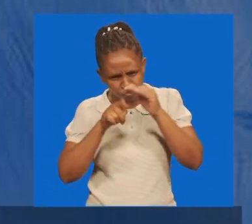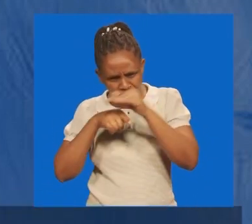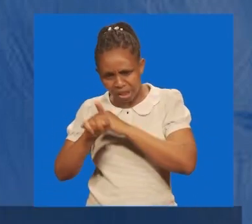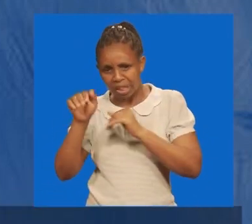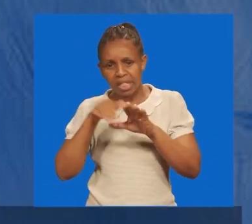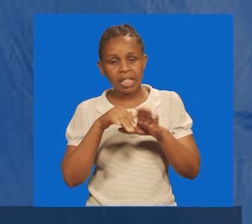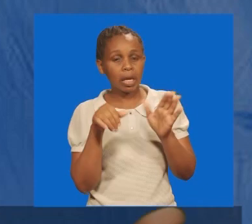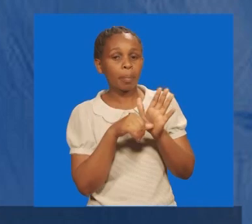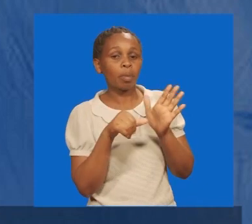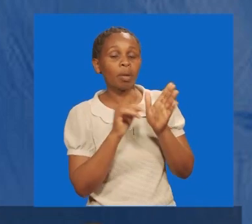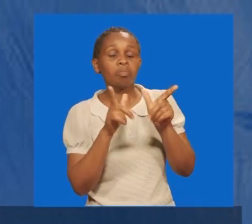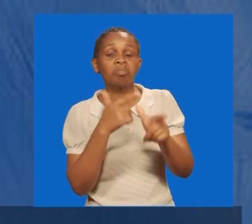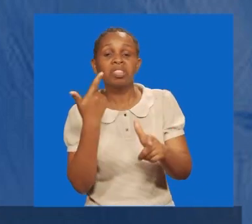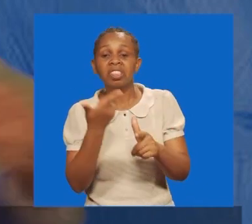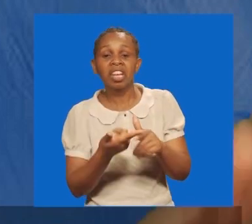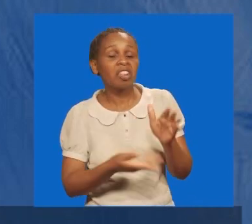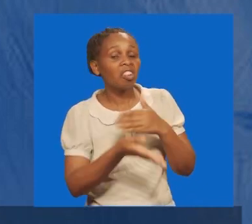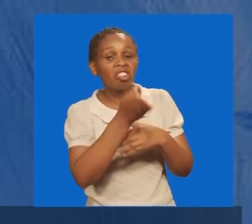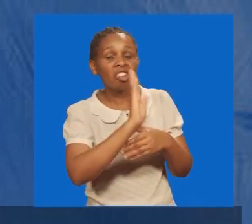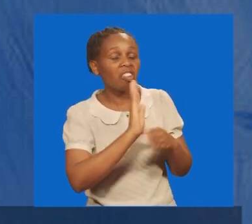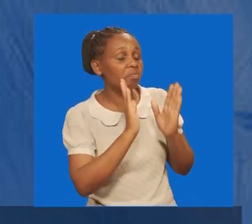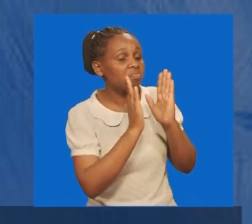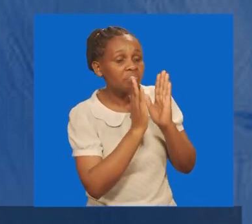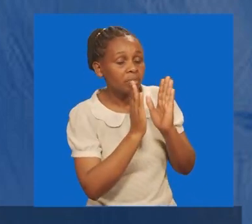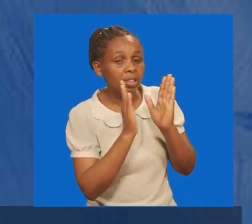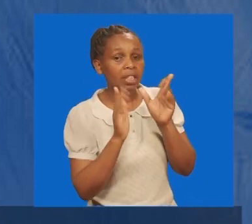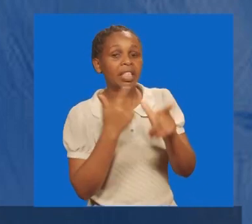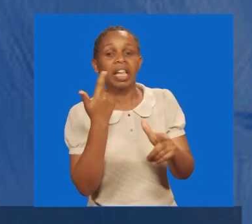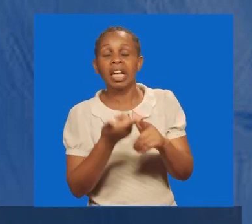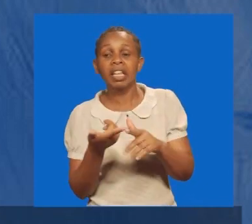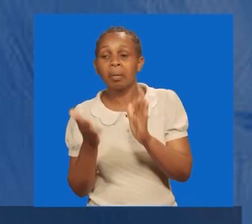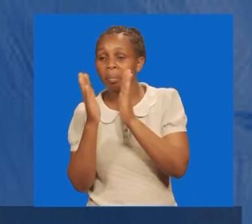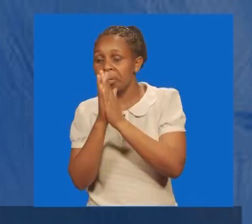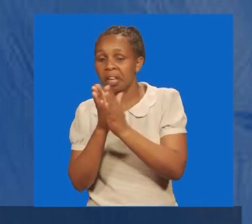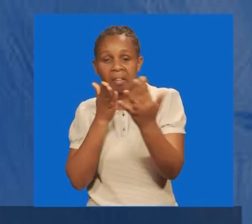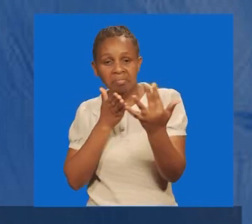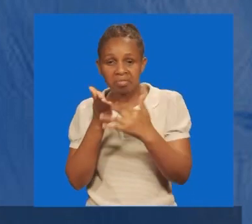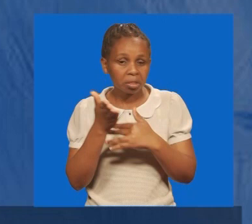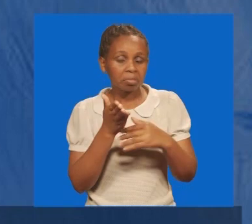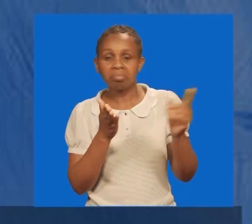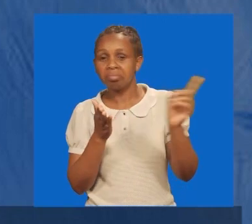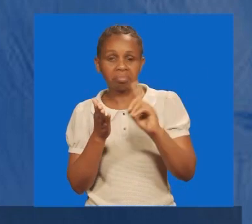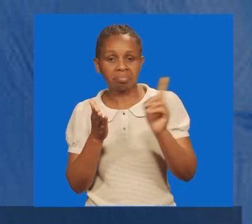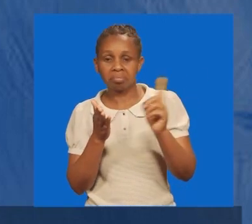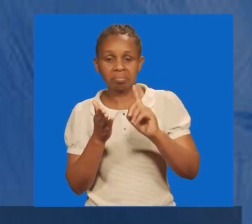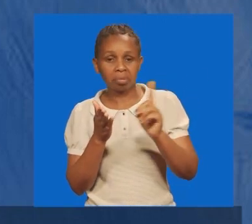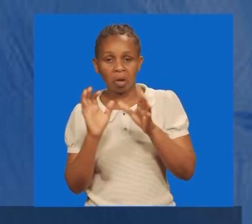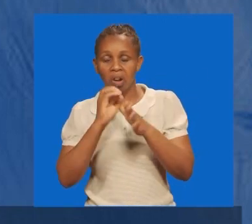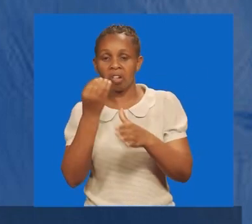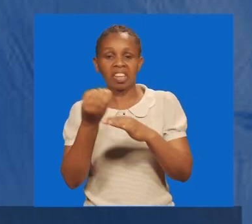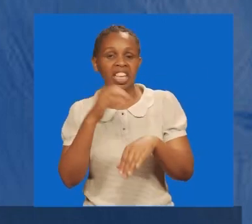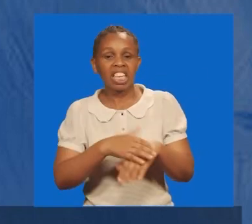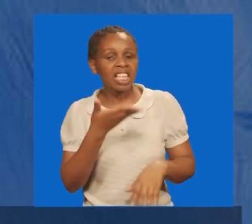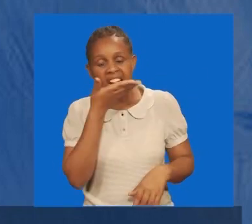matatizo, buwana, ama waweze kuombewa, na maombi ya weze kuenda dhuru, ama waweze kupata